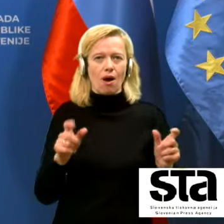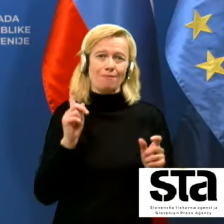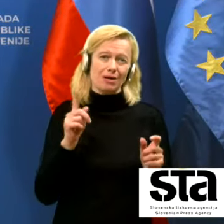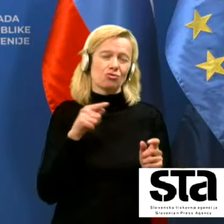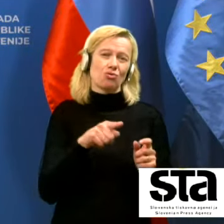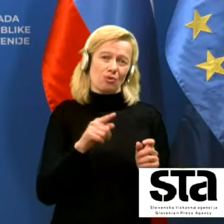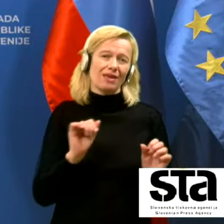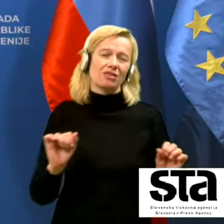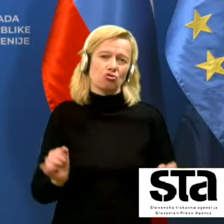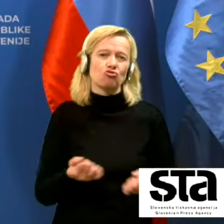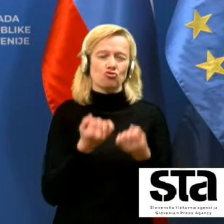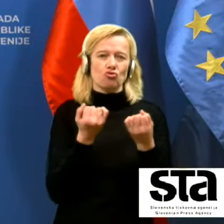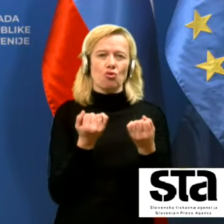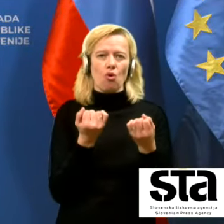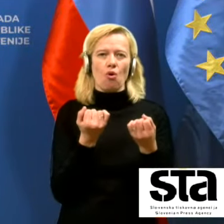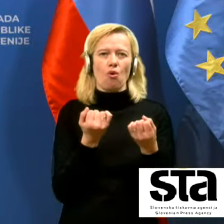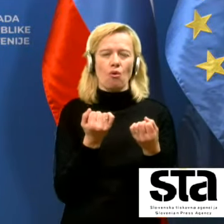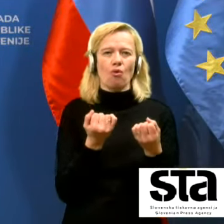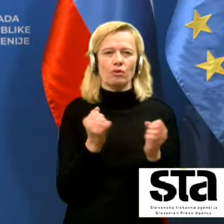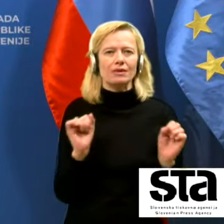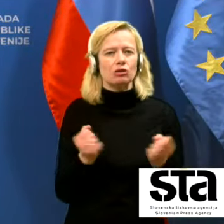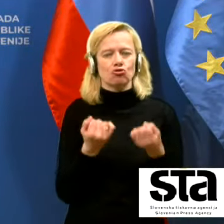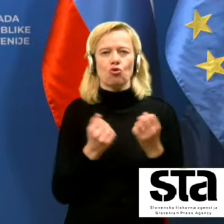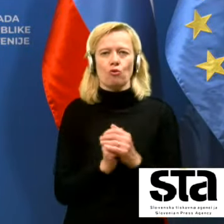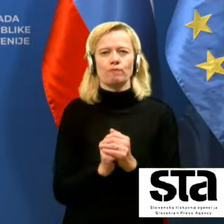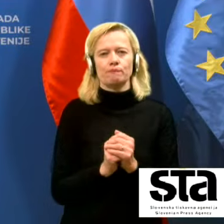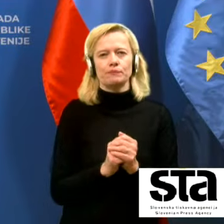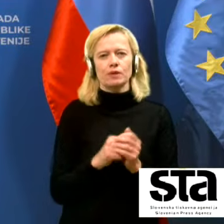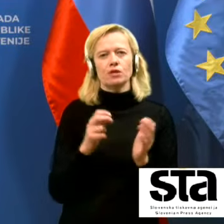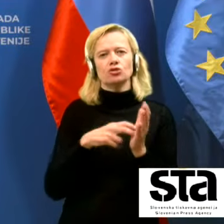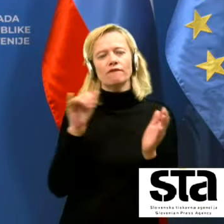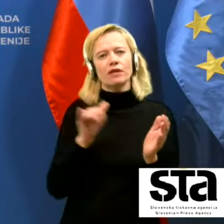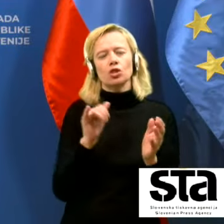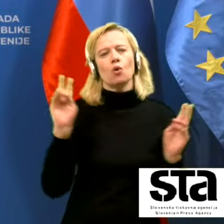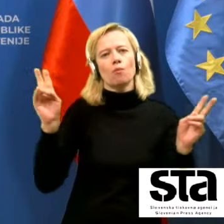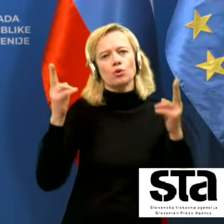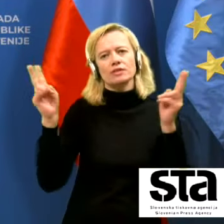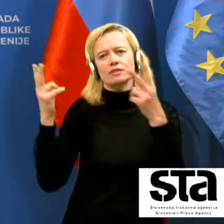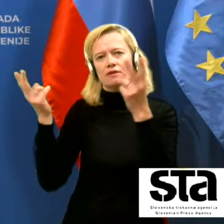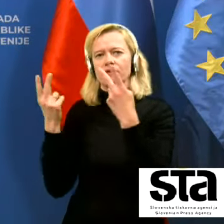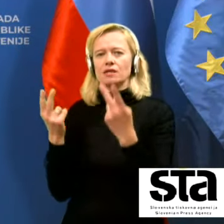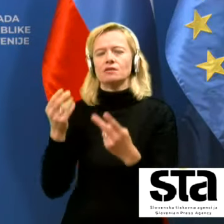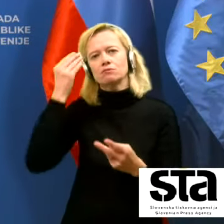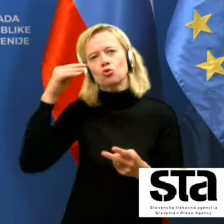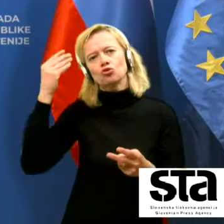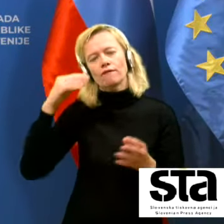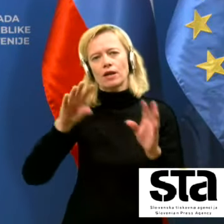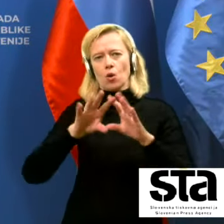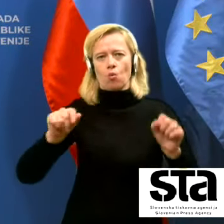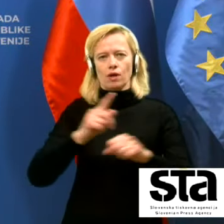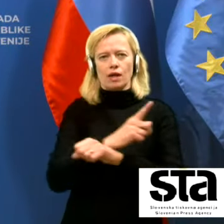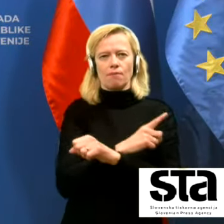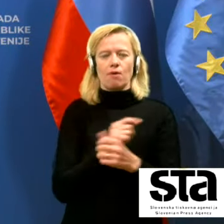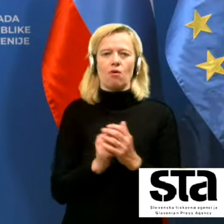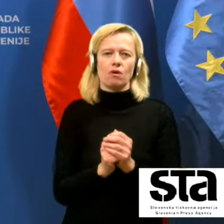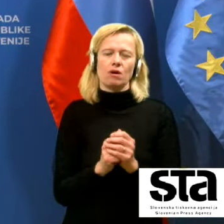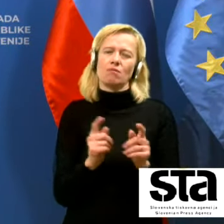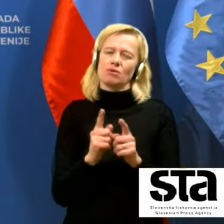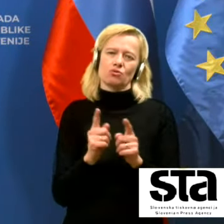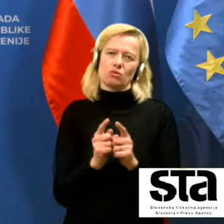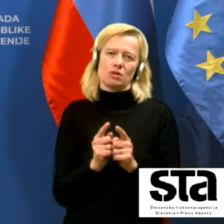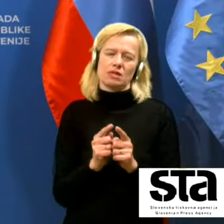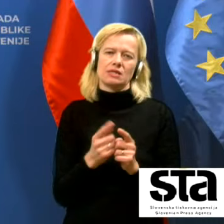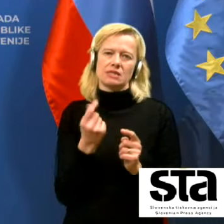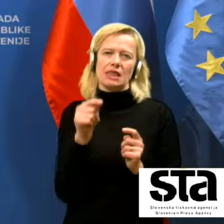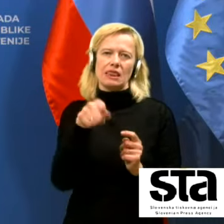zato vedno znova tudi pozivi k spoštovanju ukrepov in ne nazadnje, že prej sem rekel, s tem